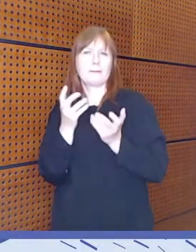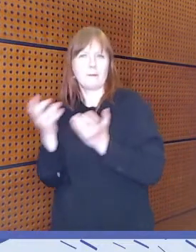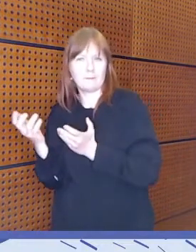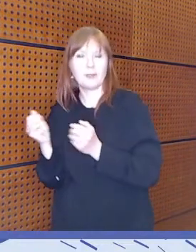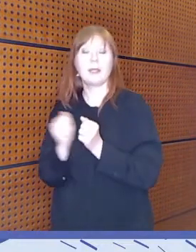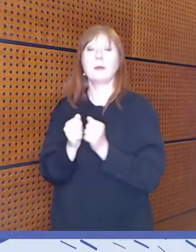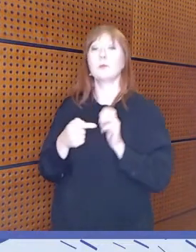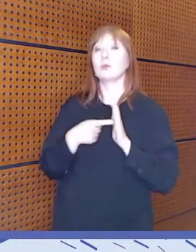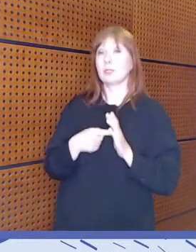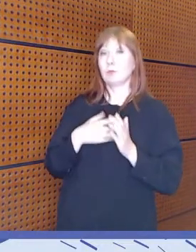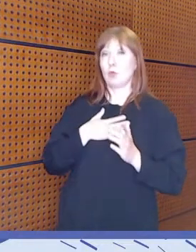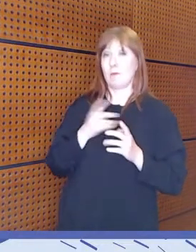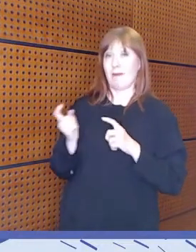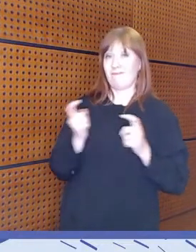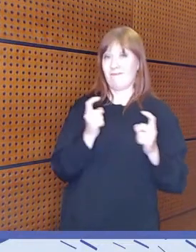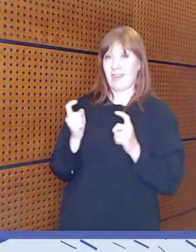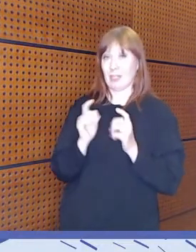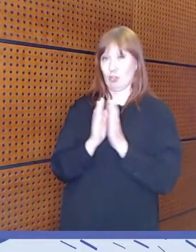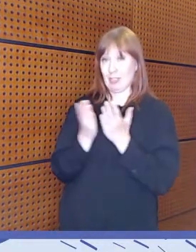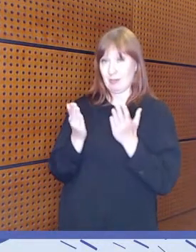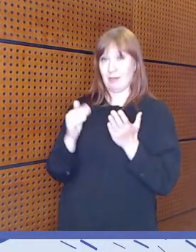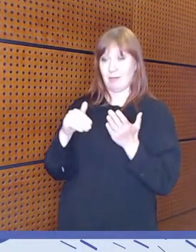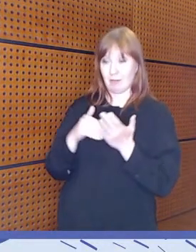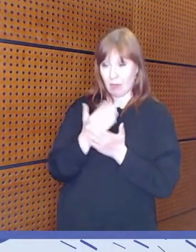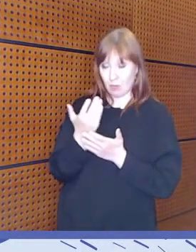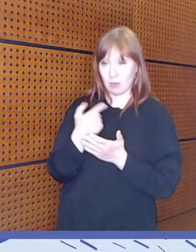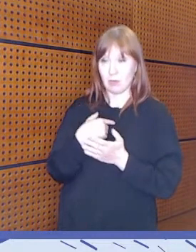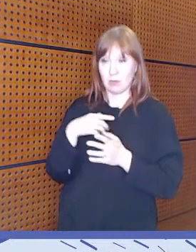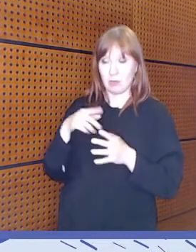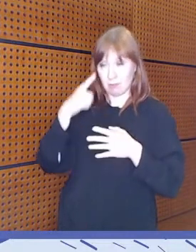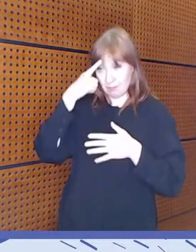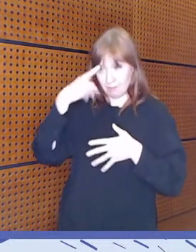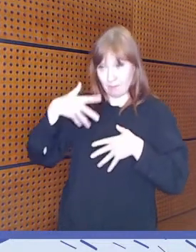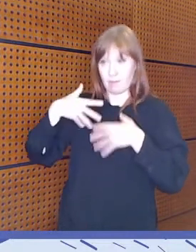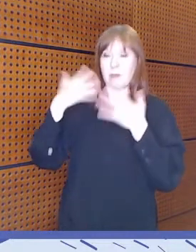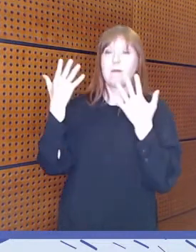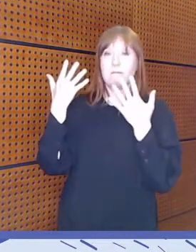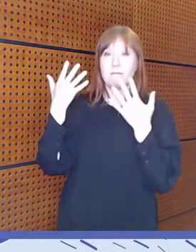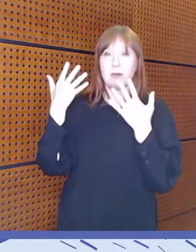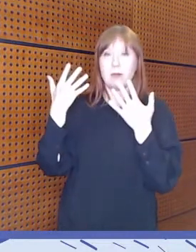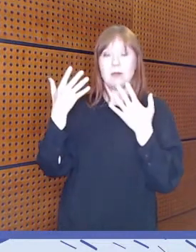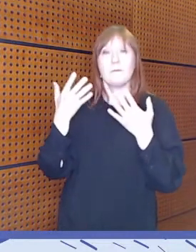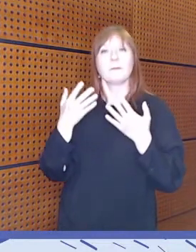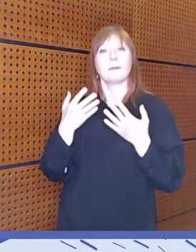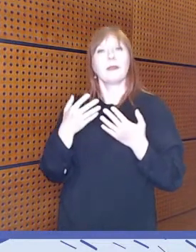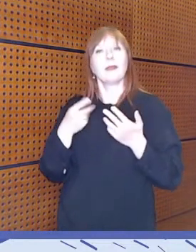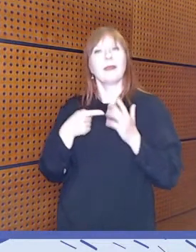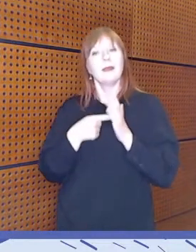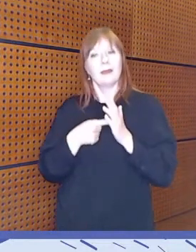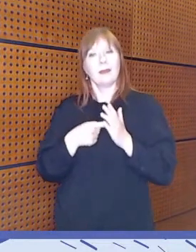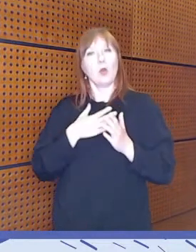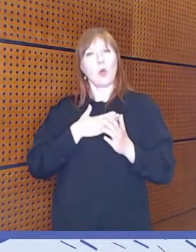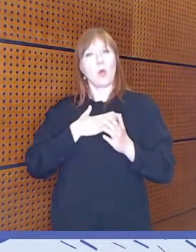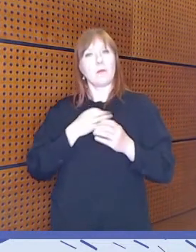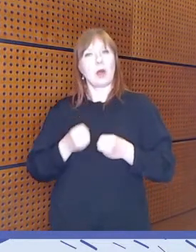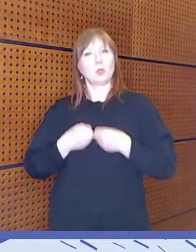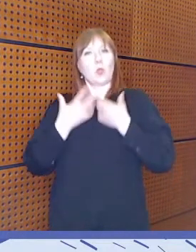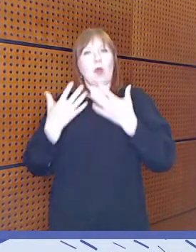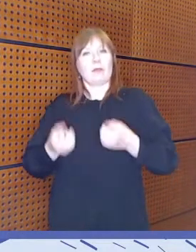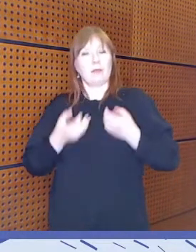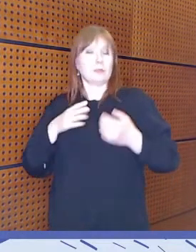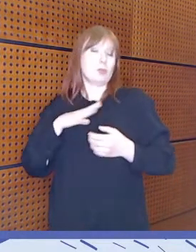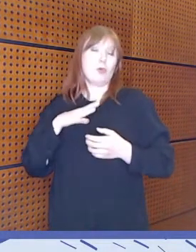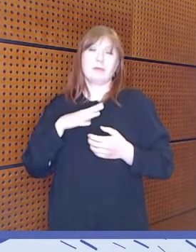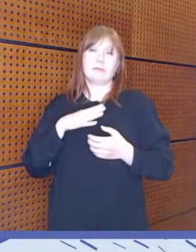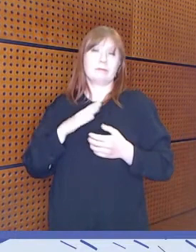väitöskirjan myötä huomasin tai sain selville, että erityisesti tähän omaan tuottamiseen, olisi vaikka elämänhistorian tuottamista, olisi